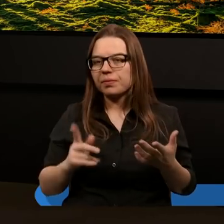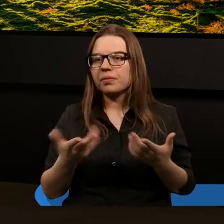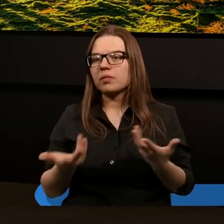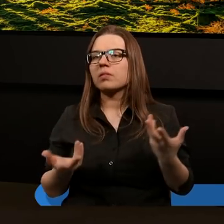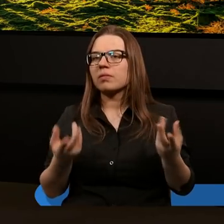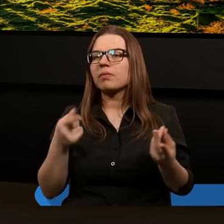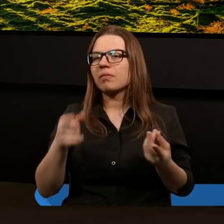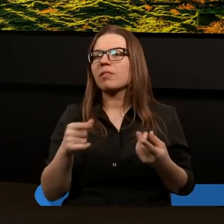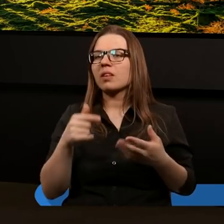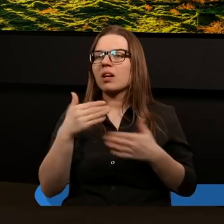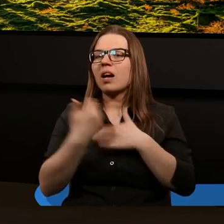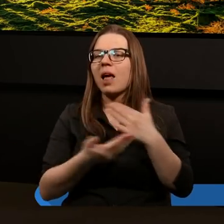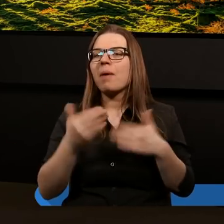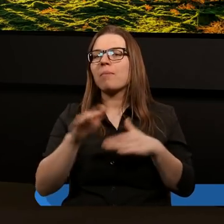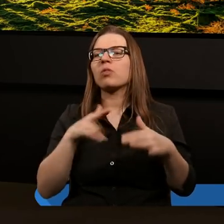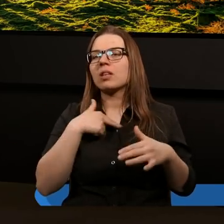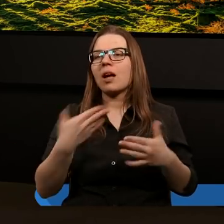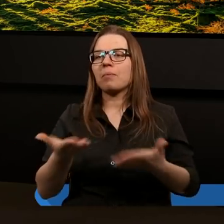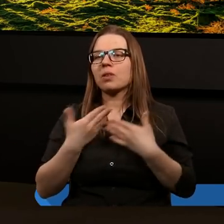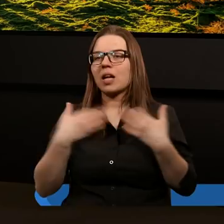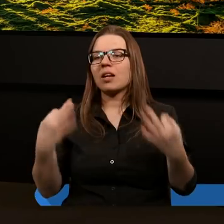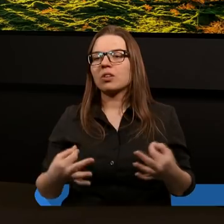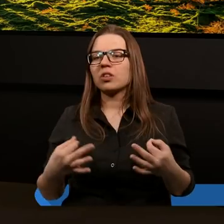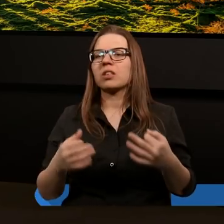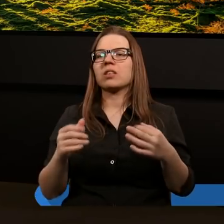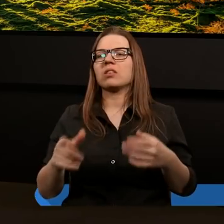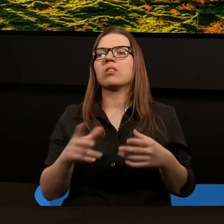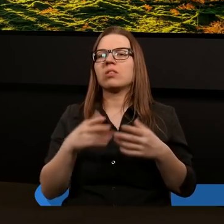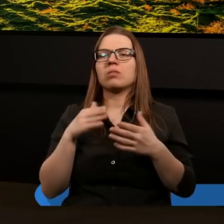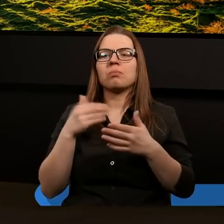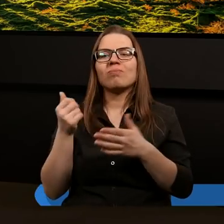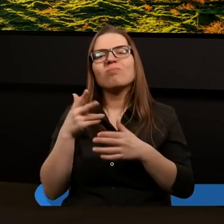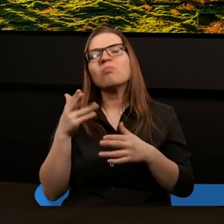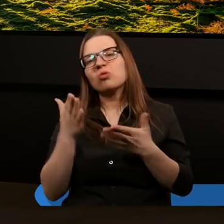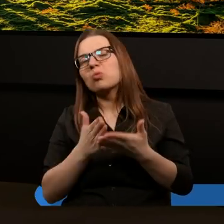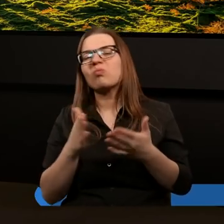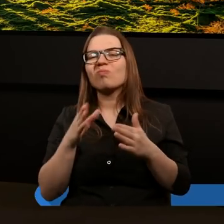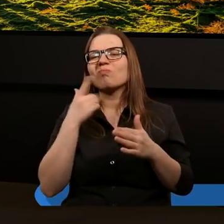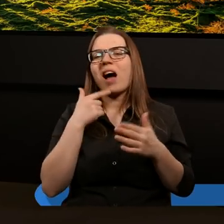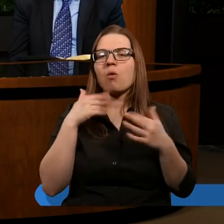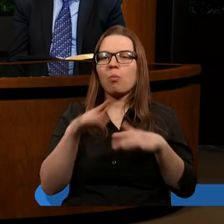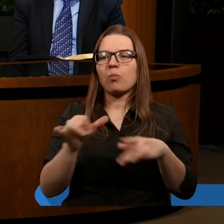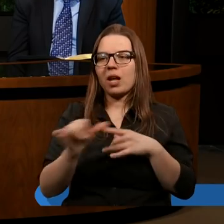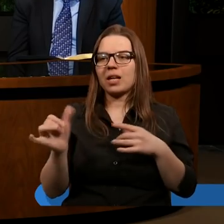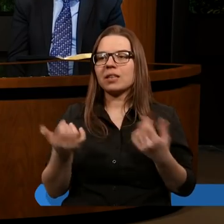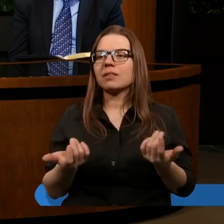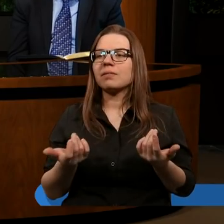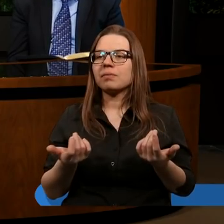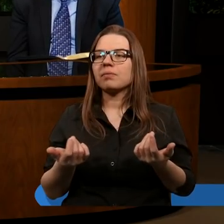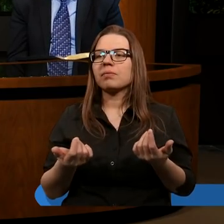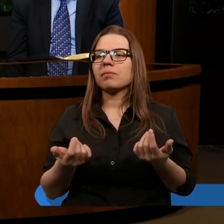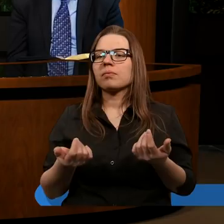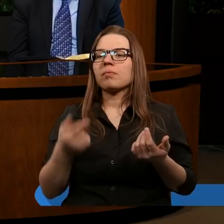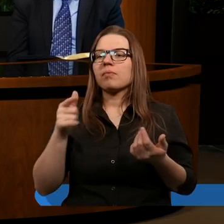hasło chleba naszego powszedniego daj nam dzisiaj przestało być popularne. Tak, można powiedzieć, że to